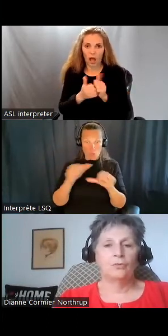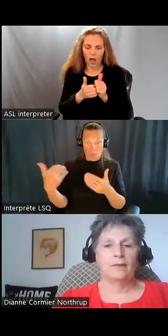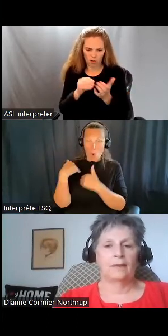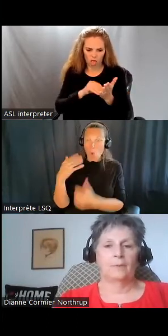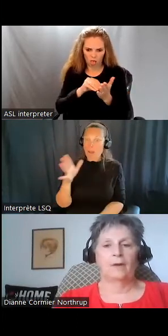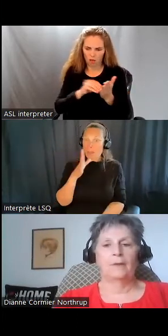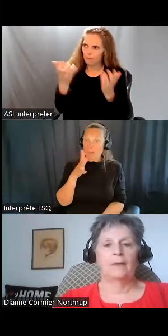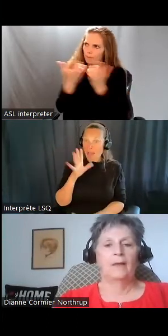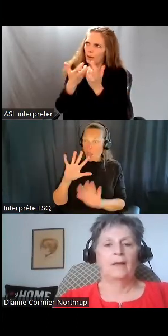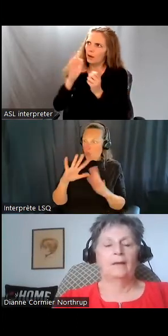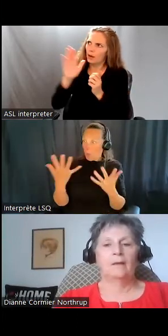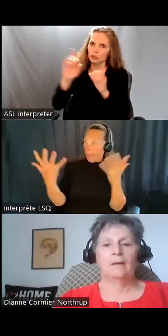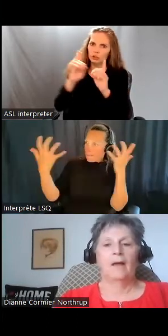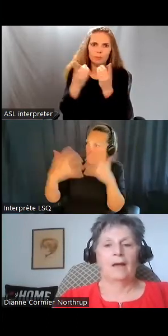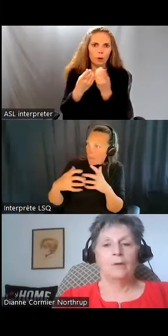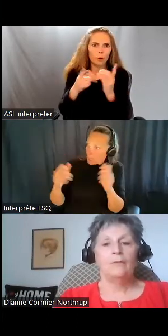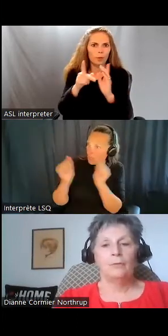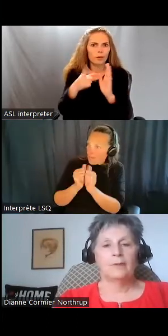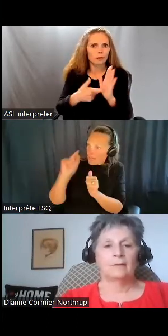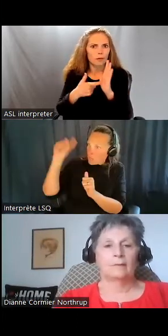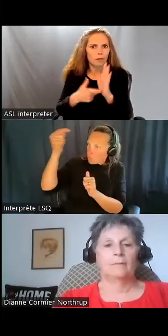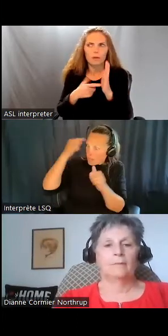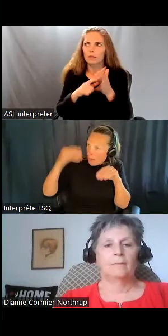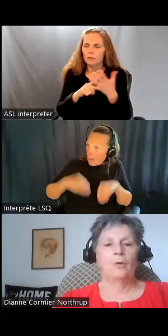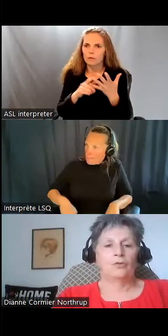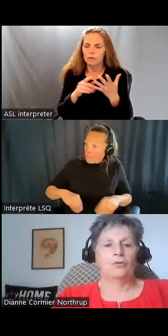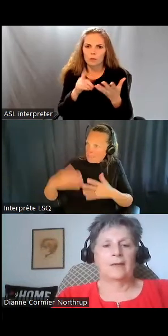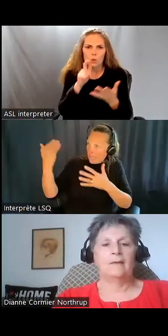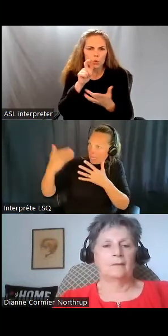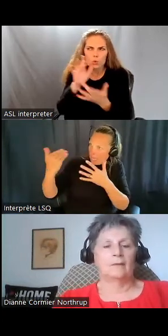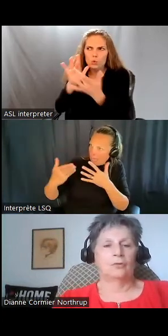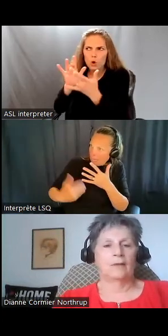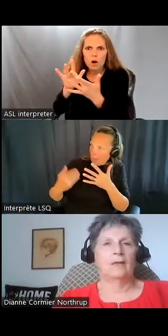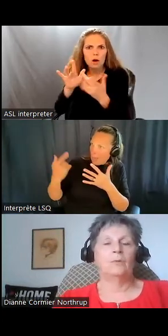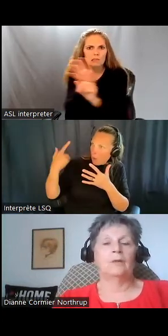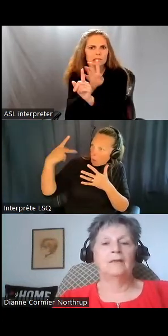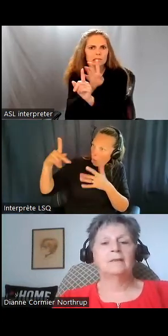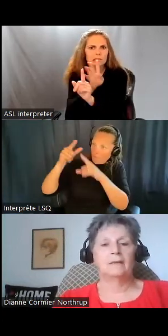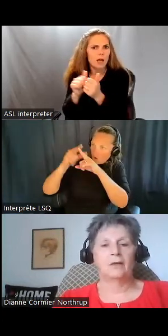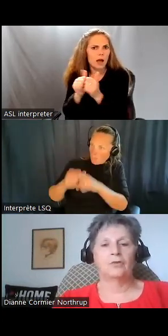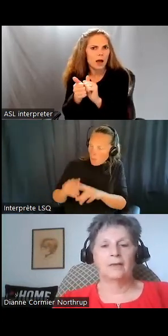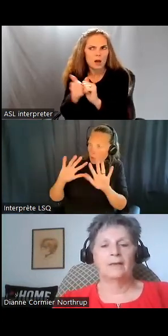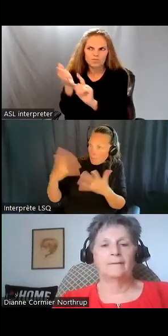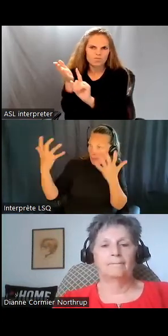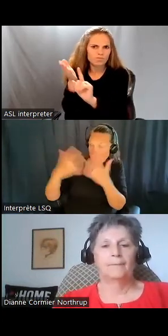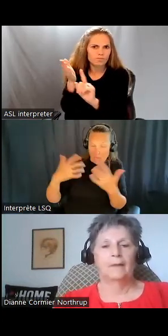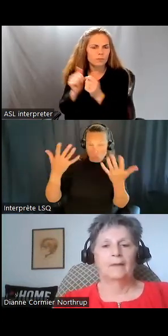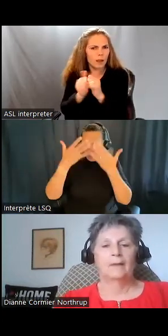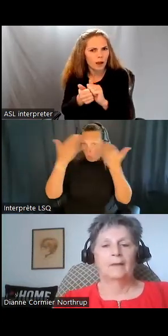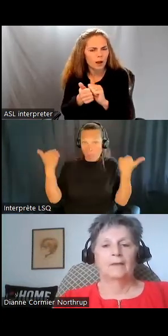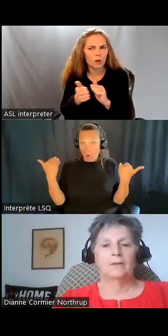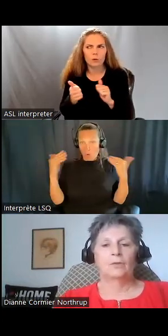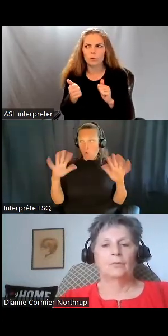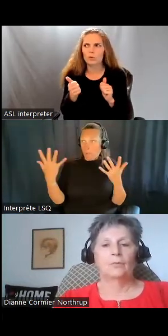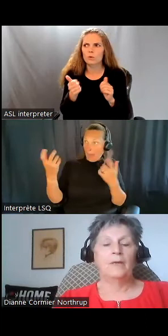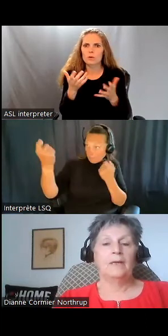correspondre aux priorités du ministère ni à qui parler au ministère. Je ne savais pas quoi dire pour qu nous écoutent et